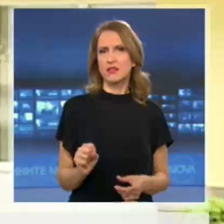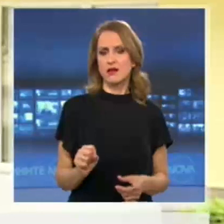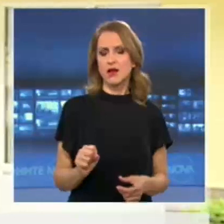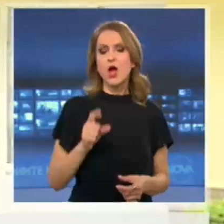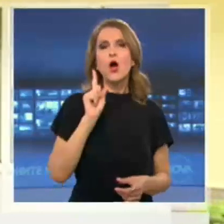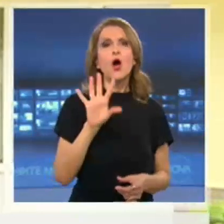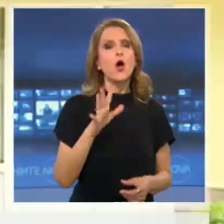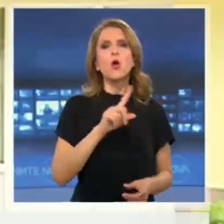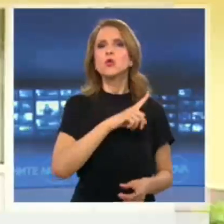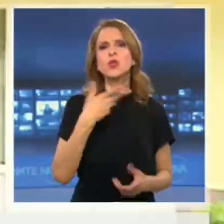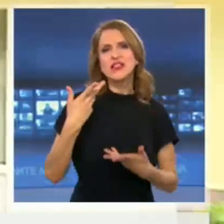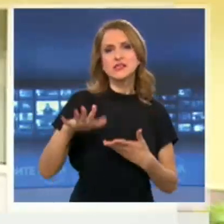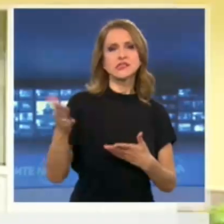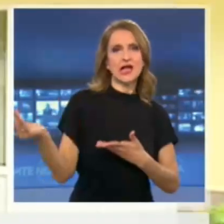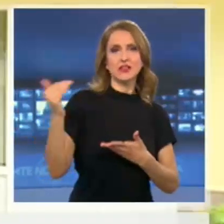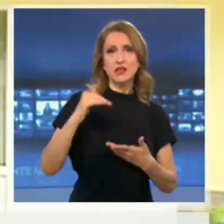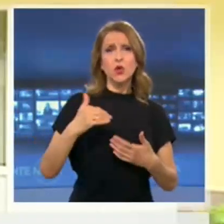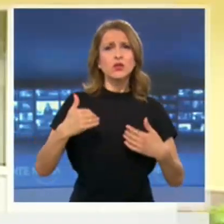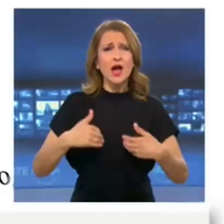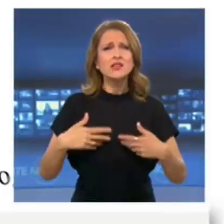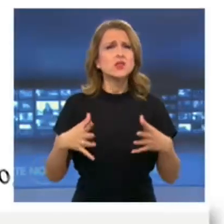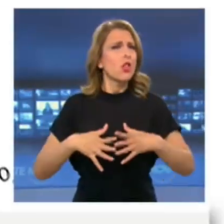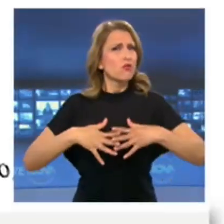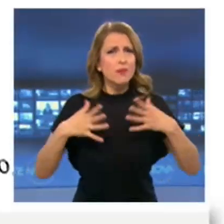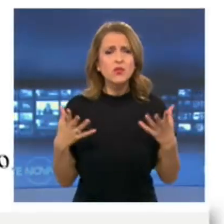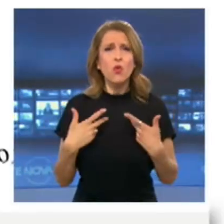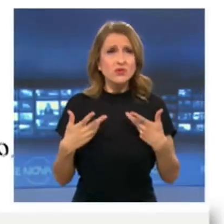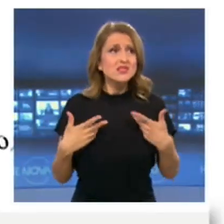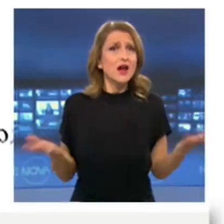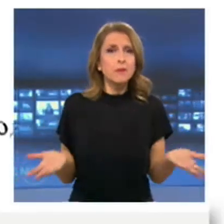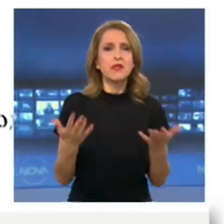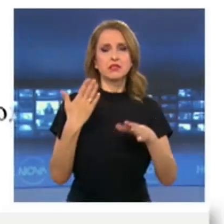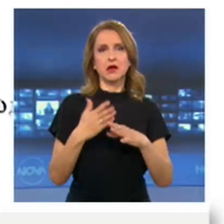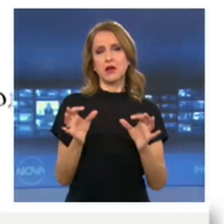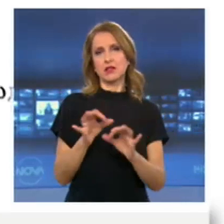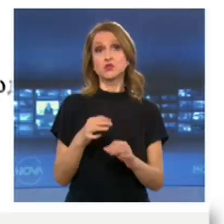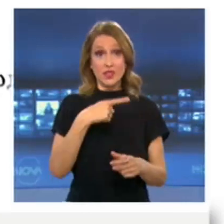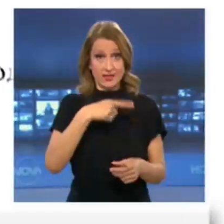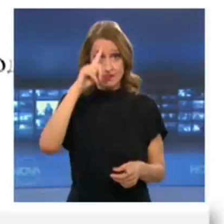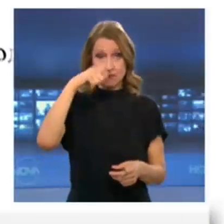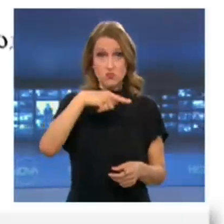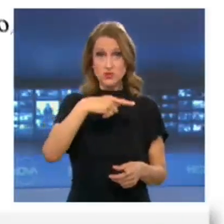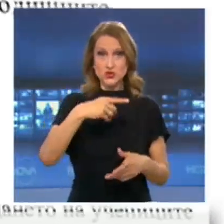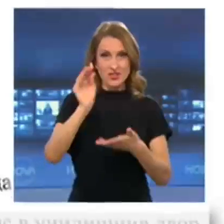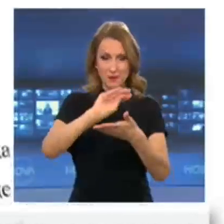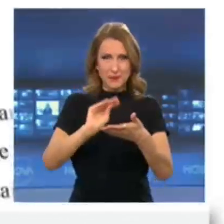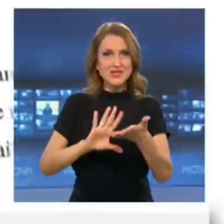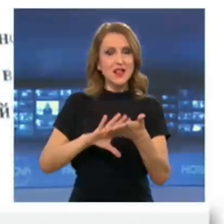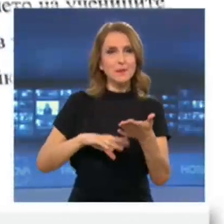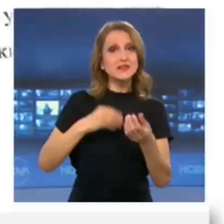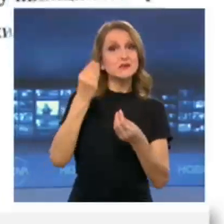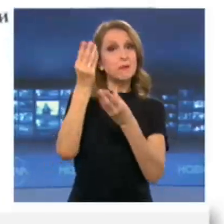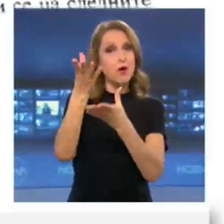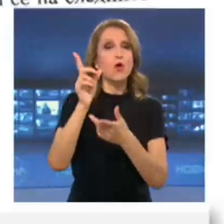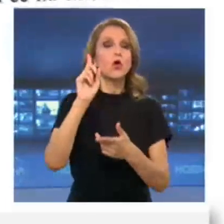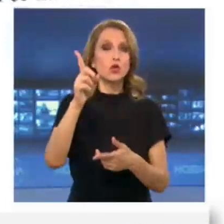дойдат, защото хвърлих толкова много усилия в това нещо. Симона е 12-то класничката, която написа писмо до премиера, с което поиска да позволи да се събере